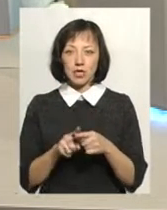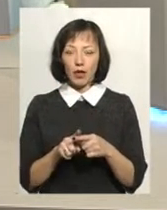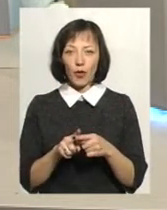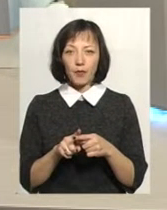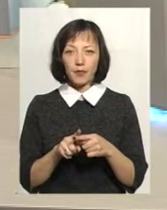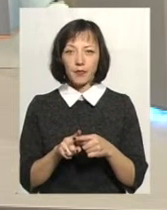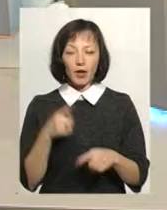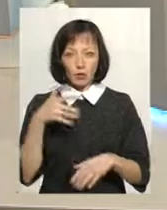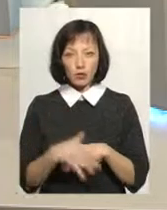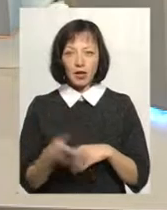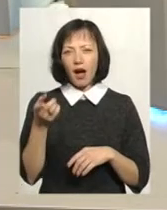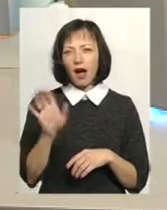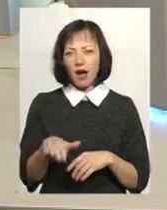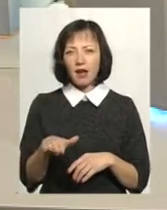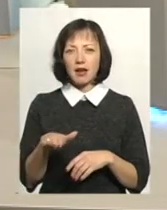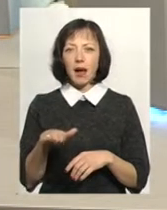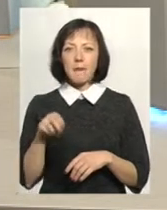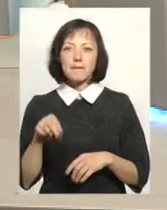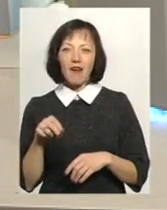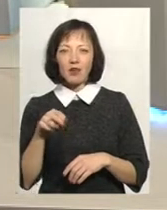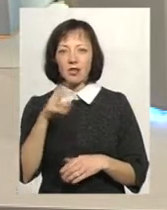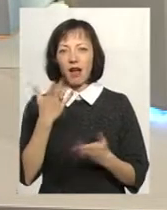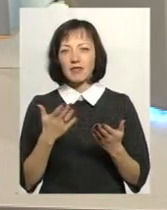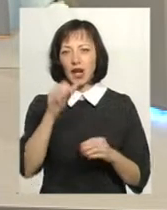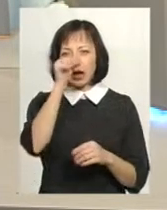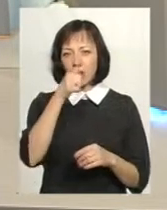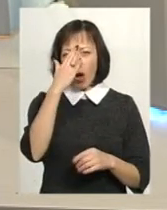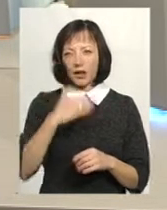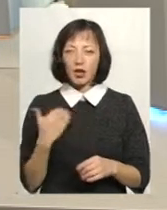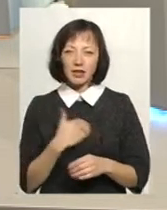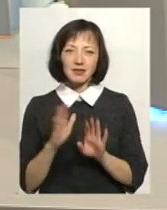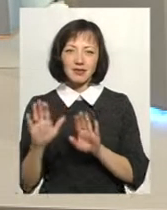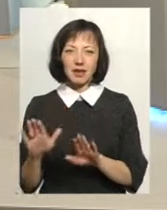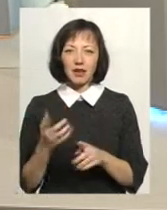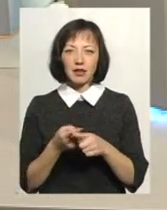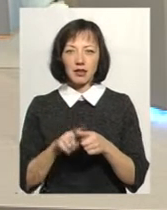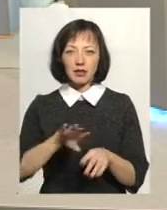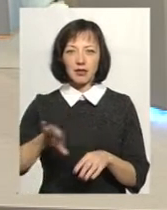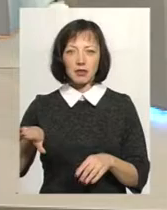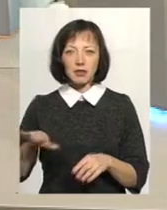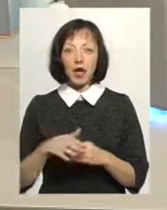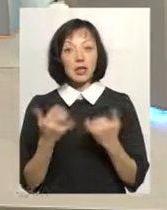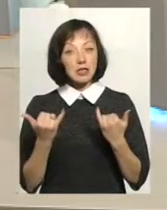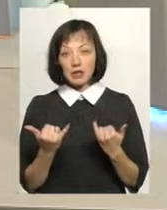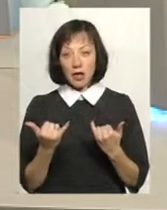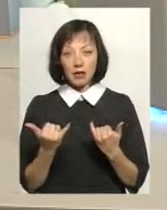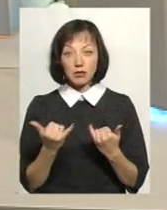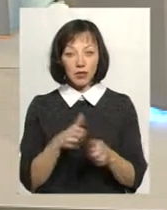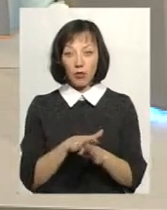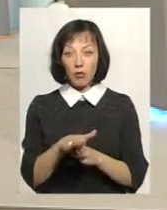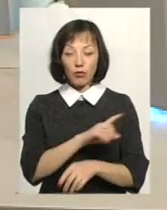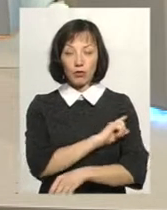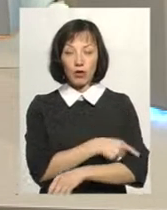якось, розумієте, Хай там, ну, православна, ну, римокатолицька церква, ну, а це так собі, знаєте, зараз воно на повному,